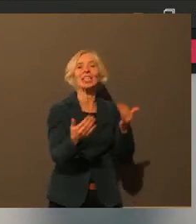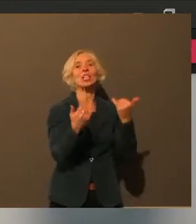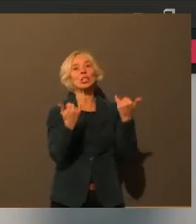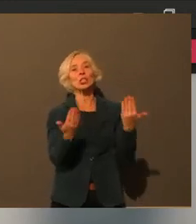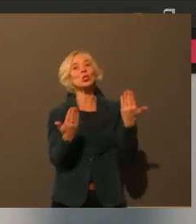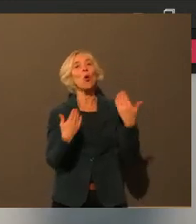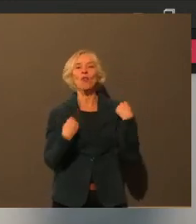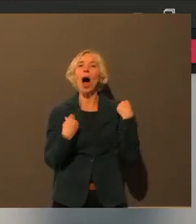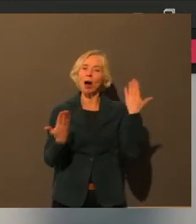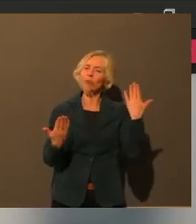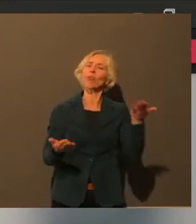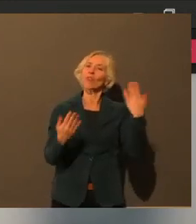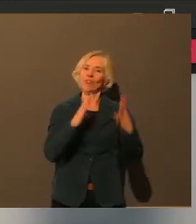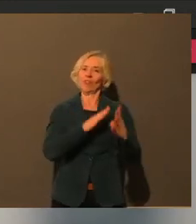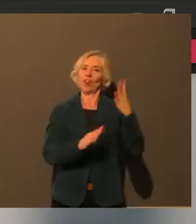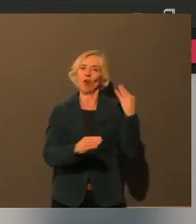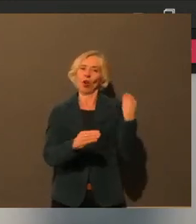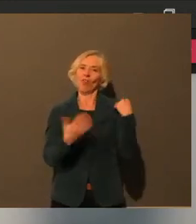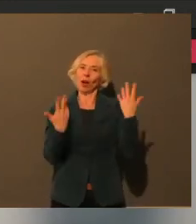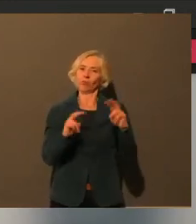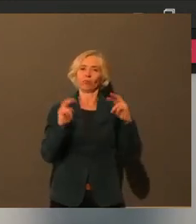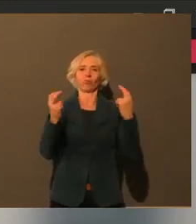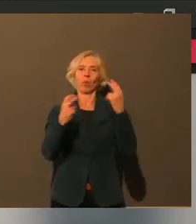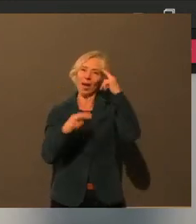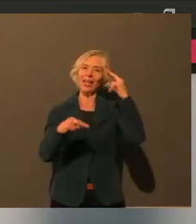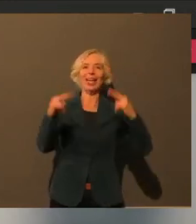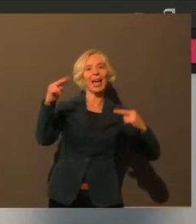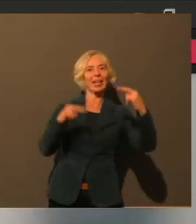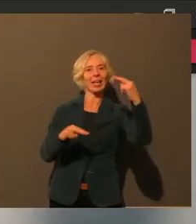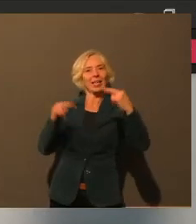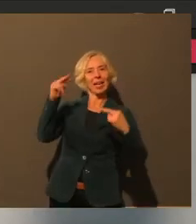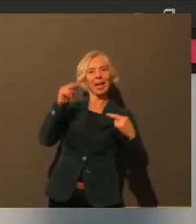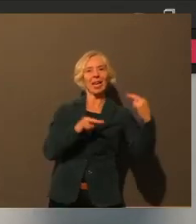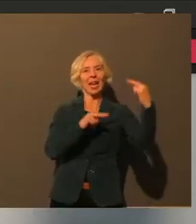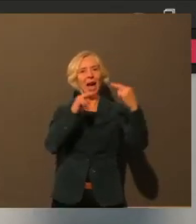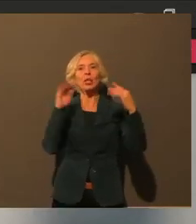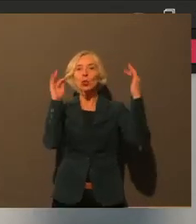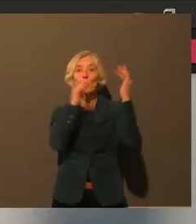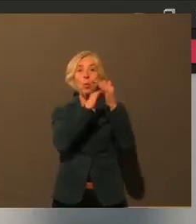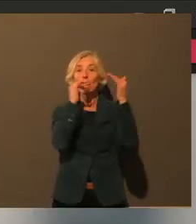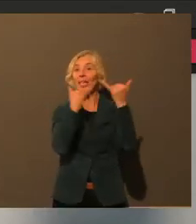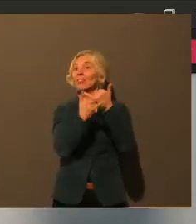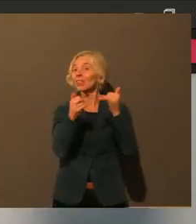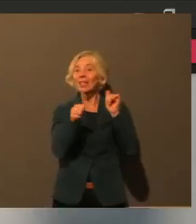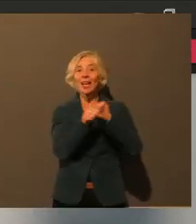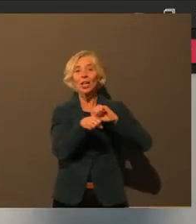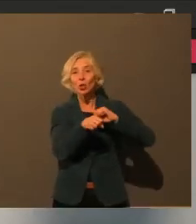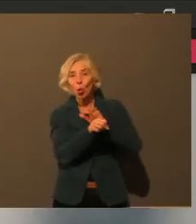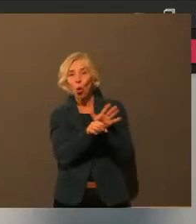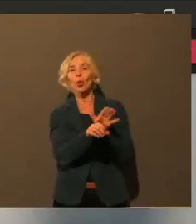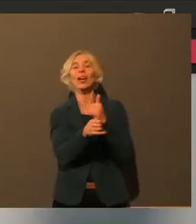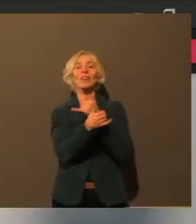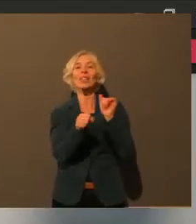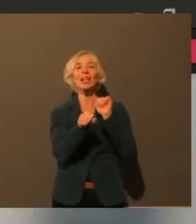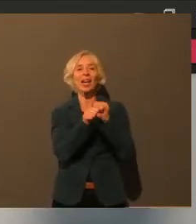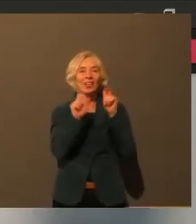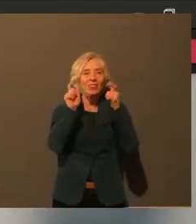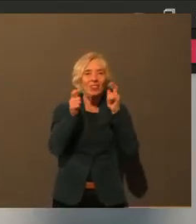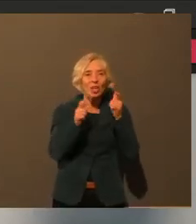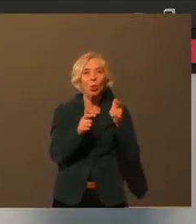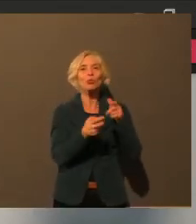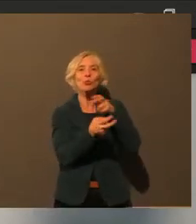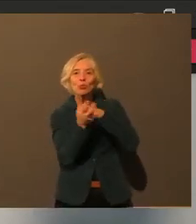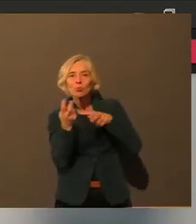Vorstellungen auch sind, wie man mit diesem Virus auch umgehen kann. Und ich bin Ihnen wirklich sehr dankbar, Ihnen zehn, dass Sie Zeit